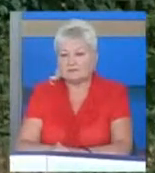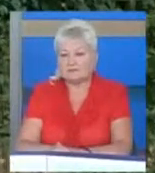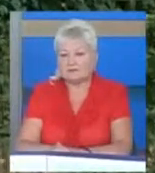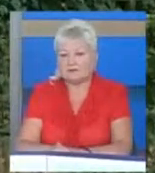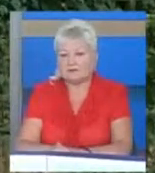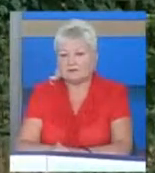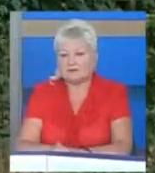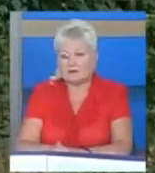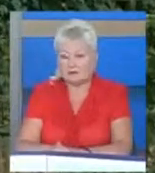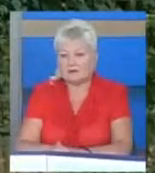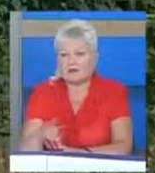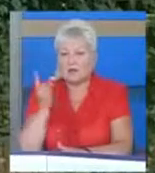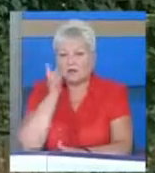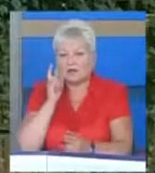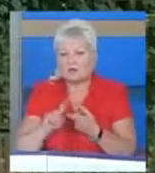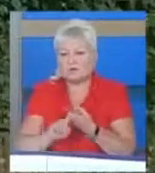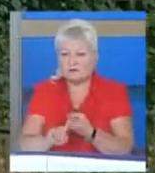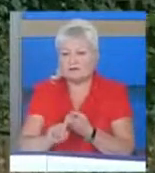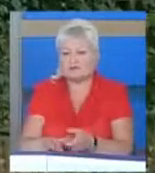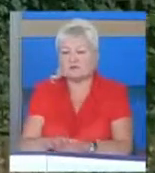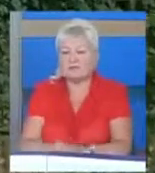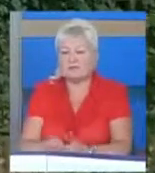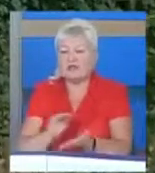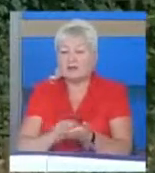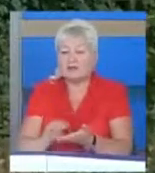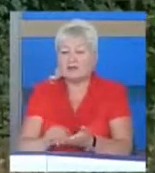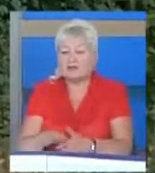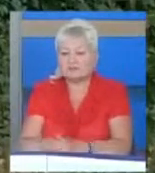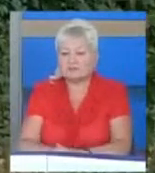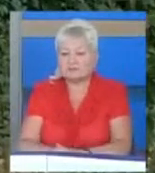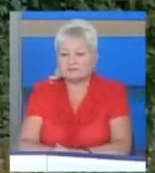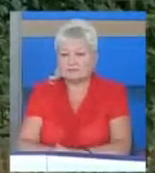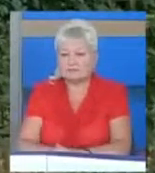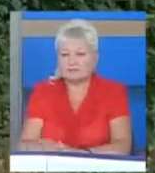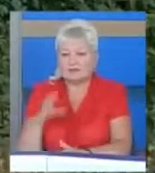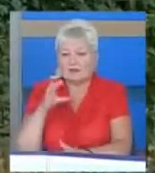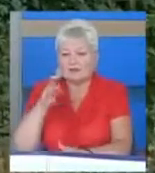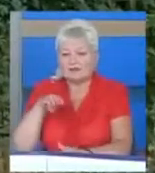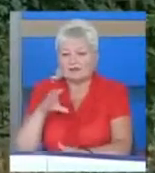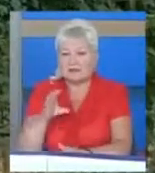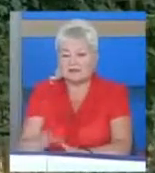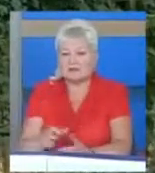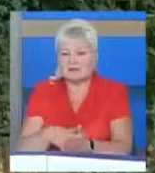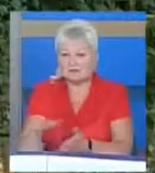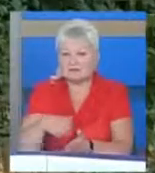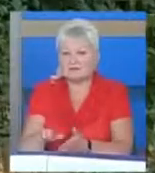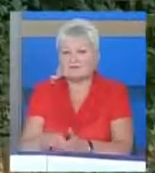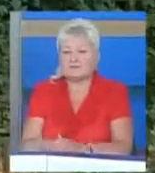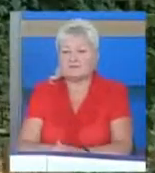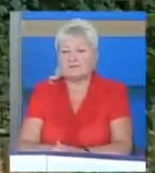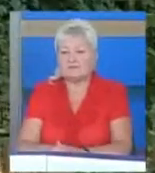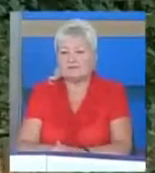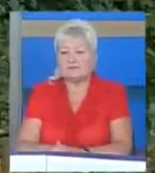зв'язку. Пишемо сімецьки, спілкуємося по